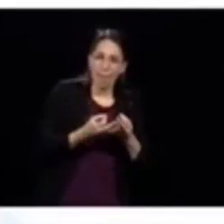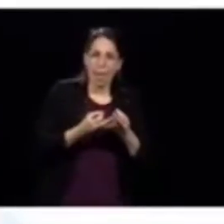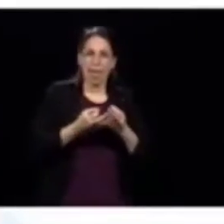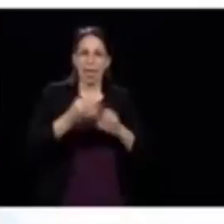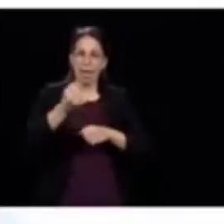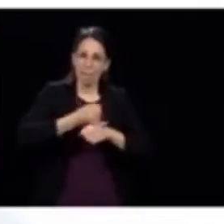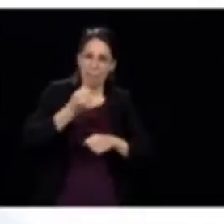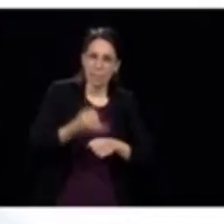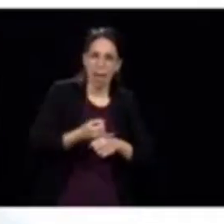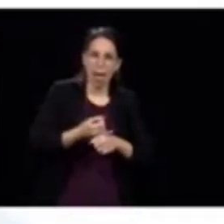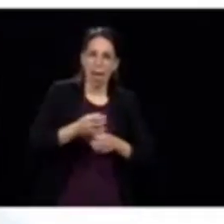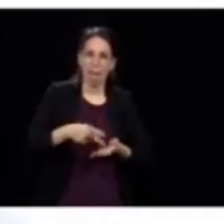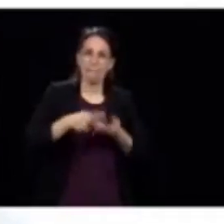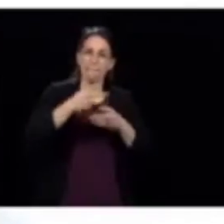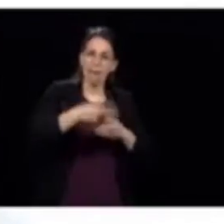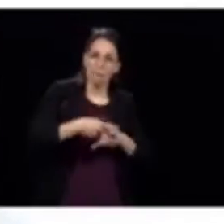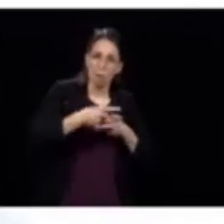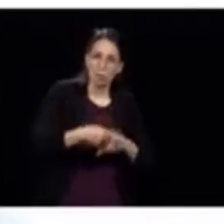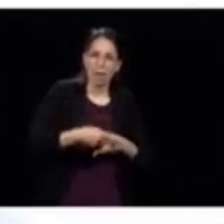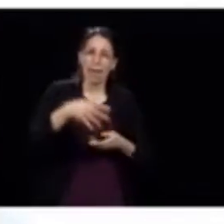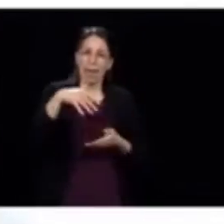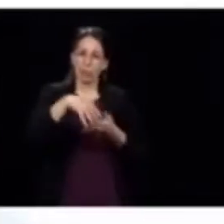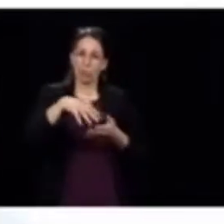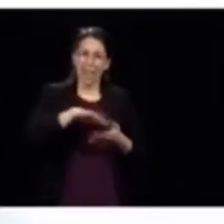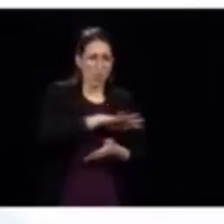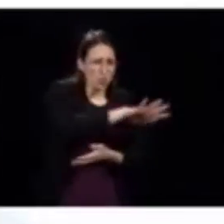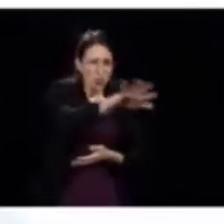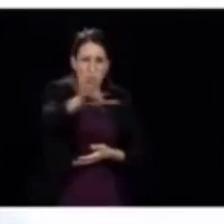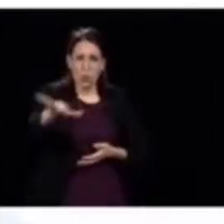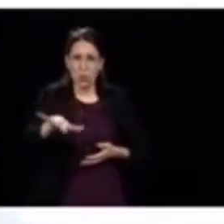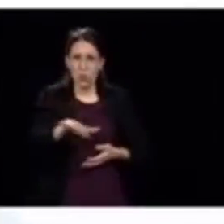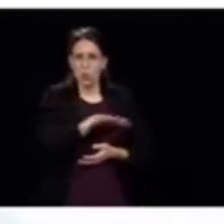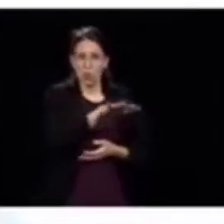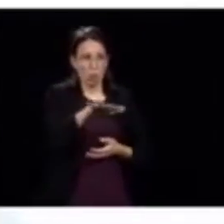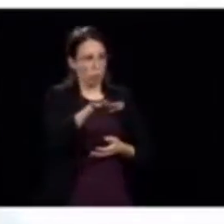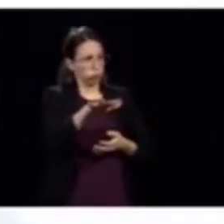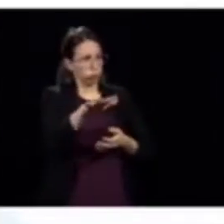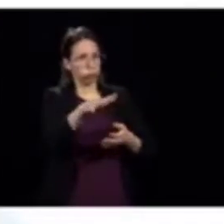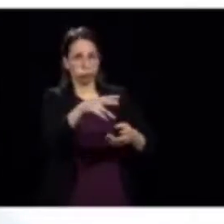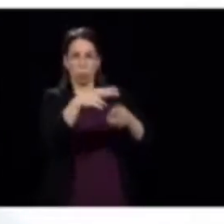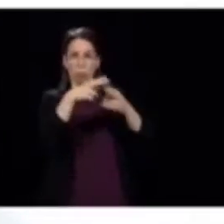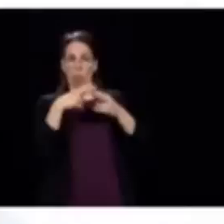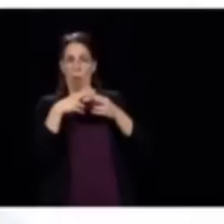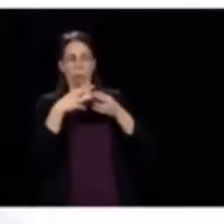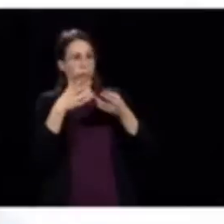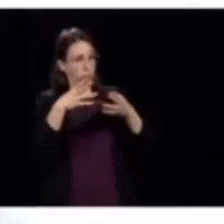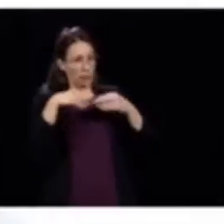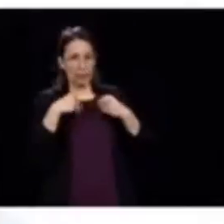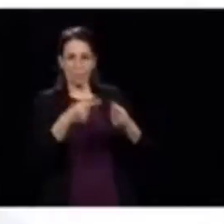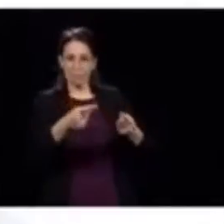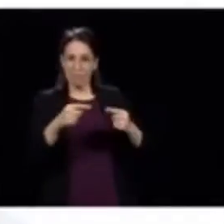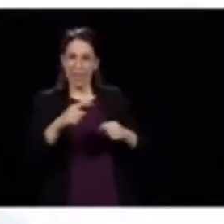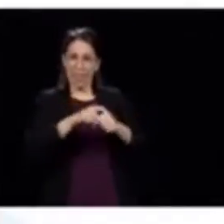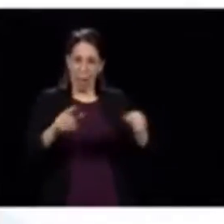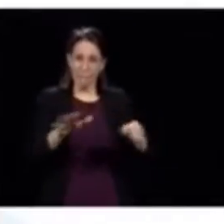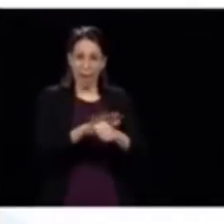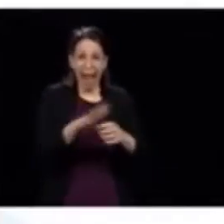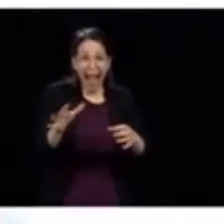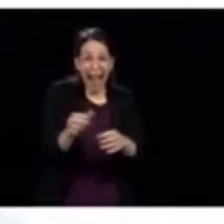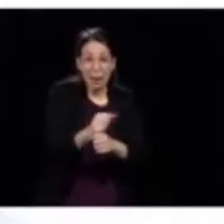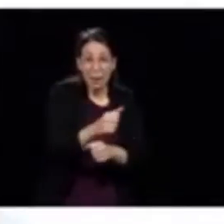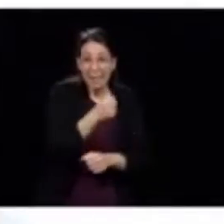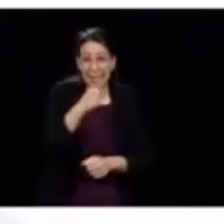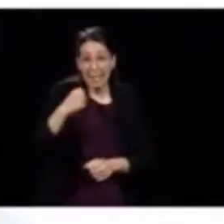préposés, des étudiants qui ont confirmé leur travail, en grande partie à temps plein. On a réussi,